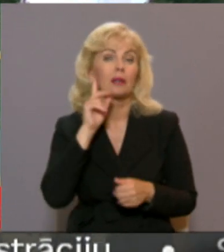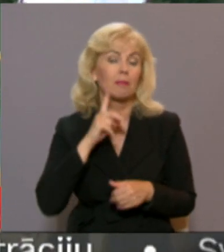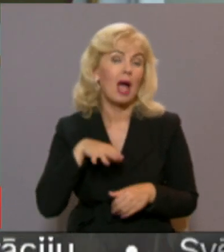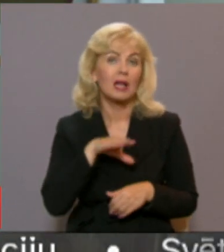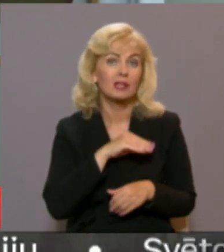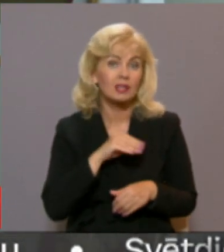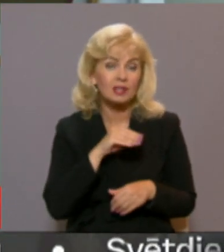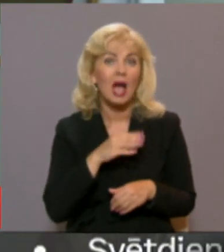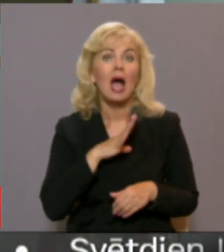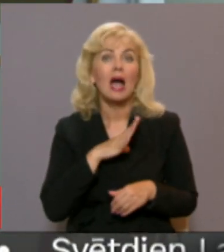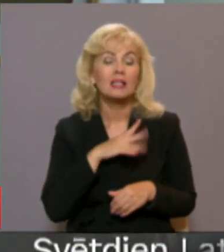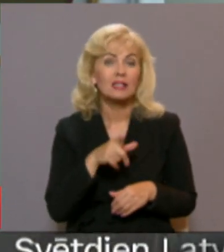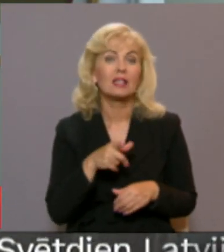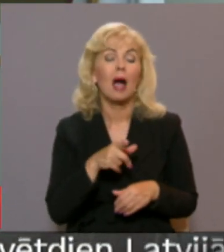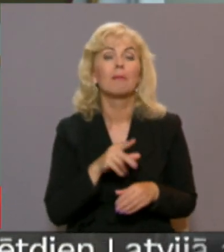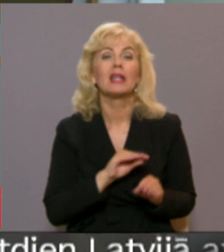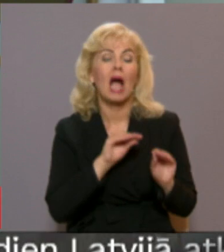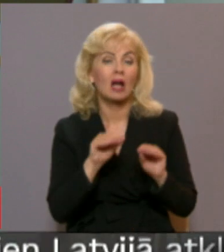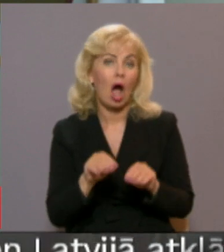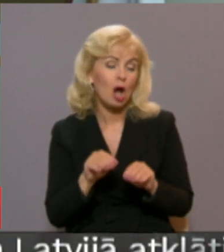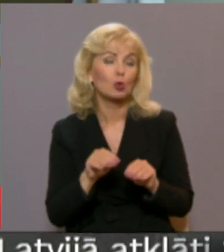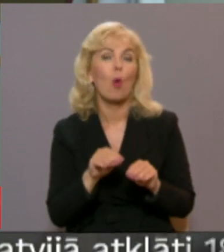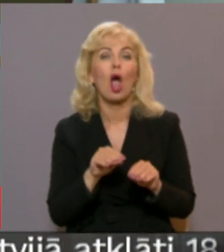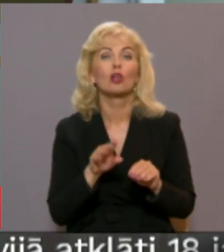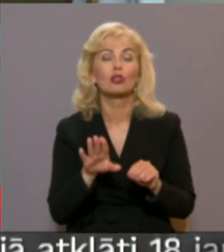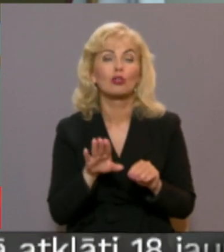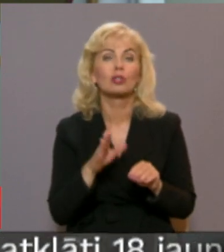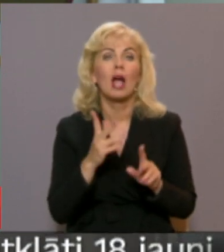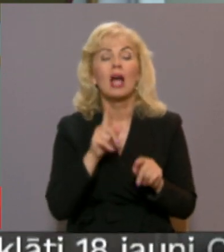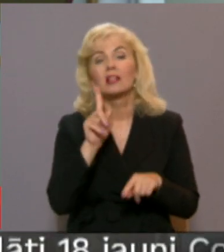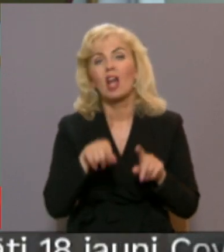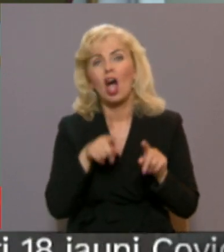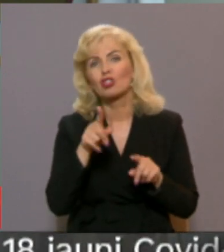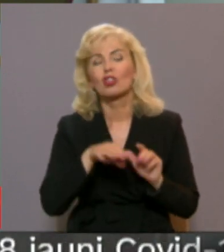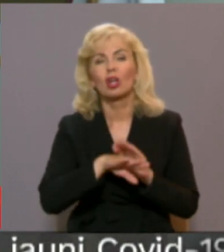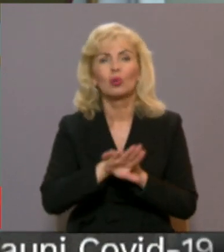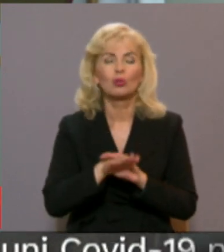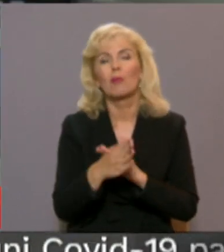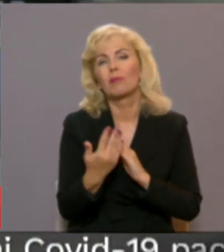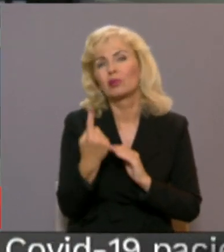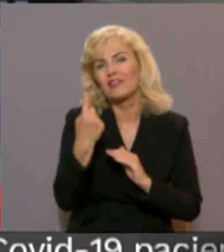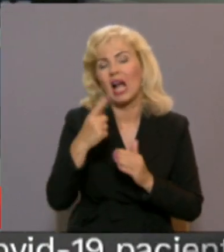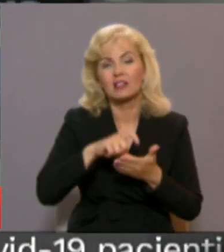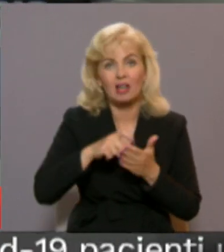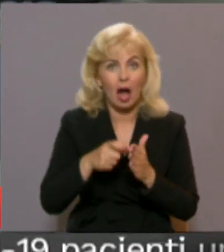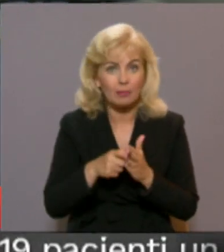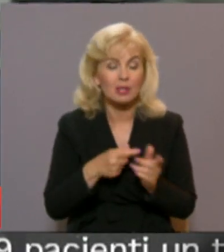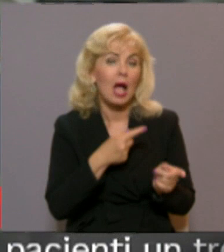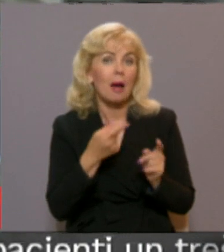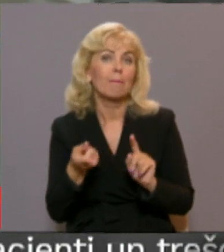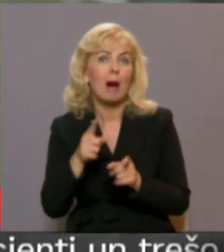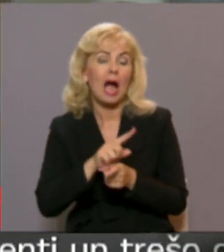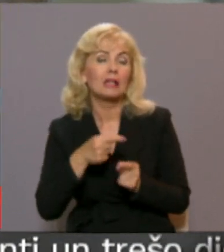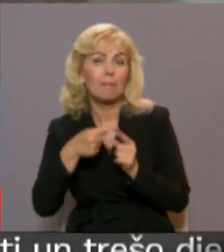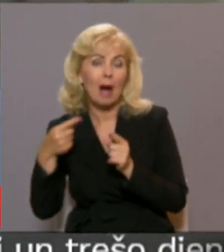izrātojušies un cik mēs esam izkārtojušies, varētu palikt tukšs labi, viens kabinets. Pēc pārējais perioda